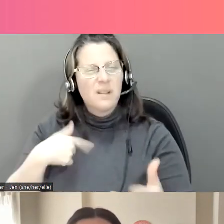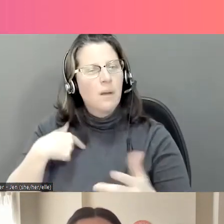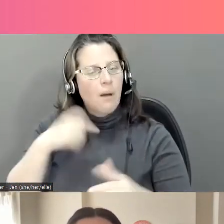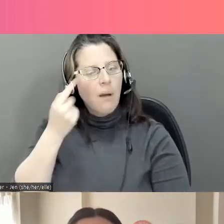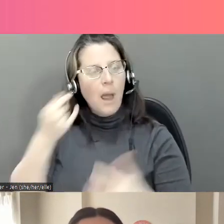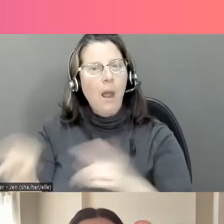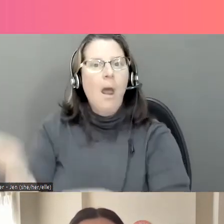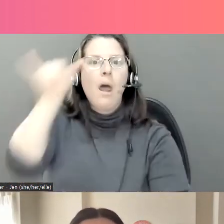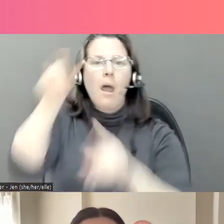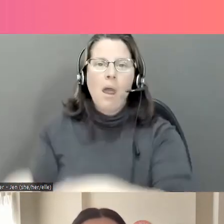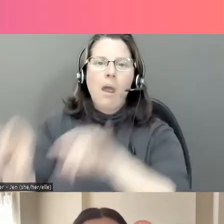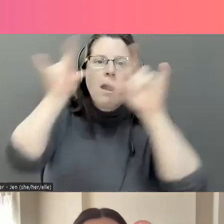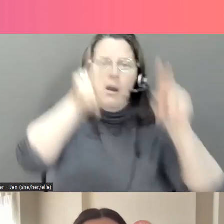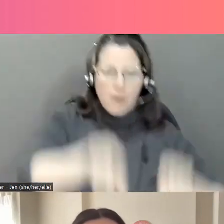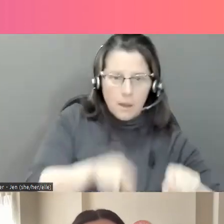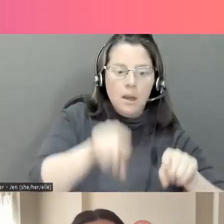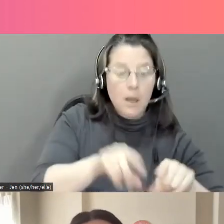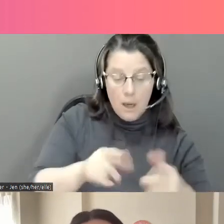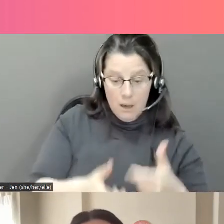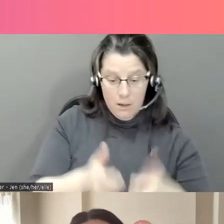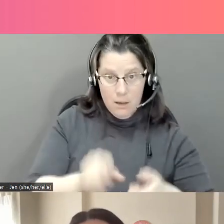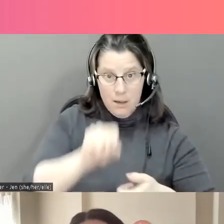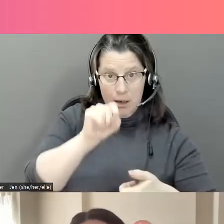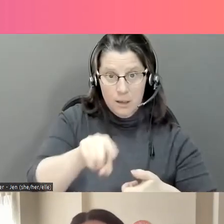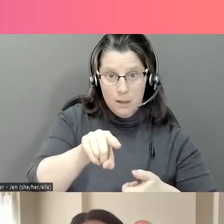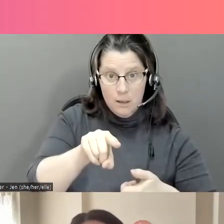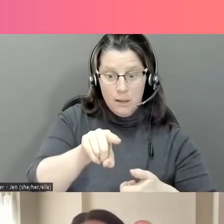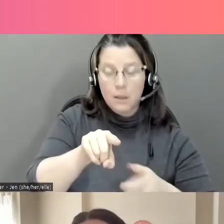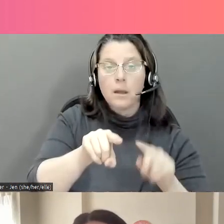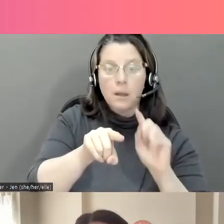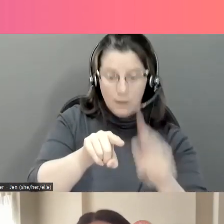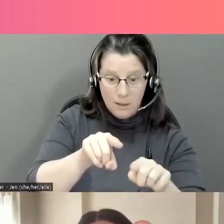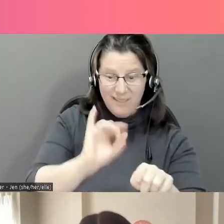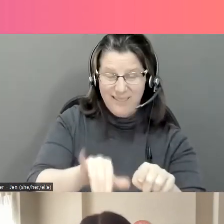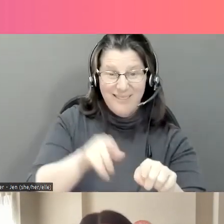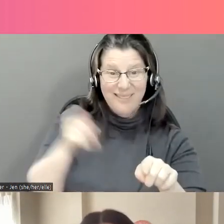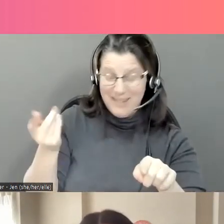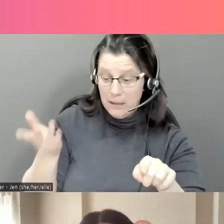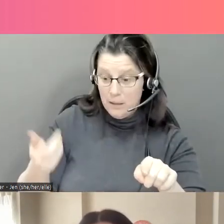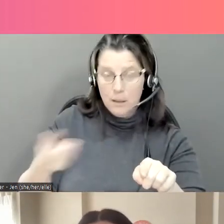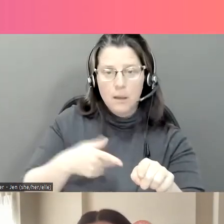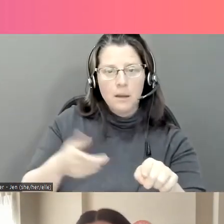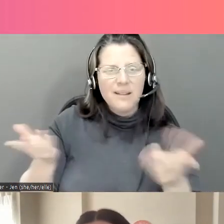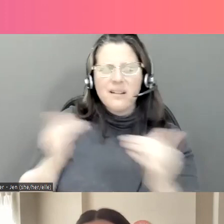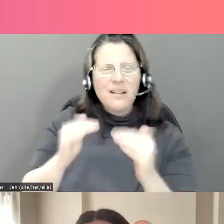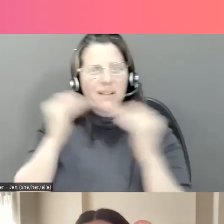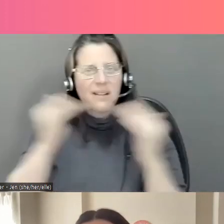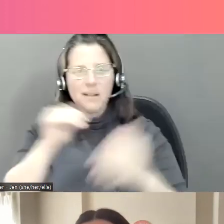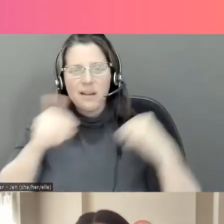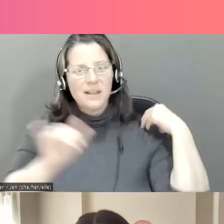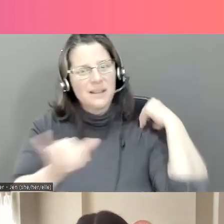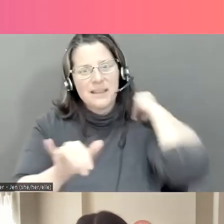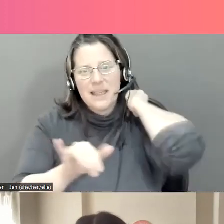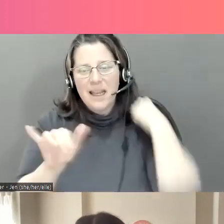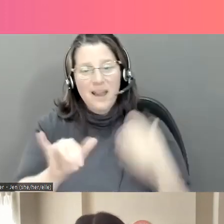auront accès à votre photo nue. Donc, cet exemple vous montre que si vous faites confiance à quelqu'un avec